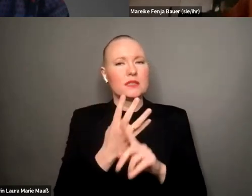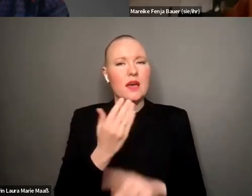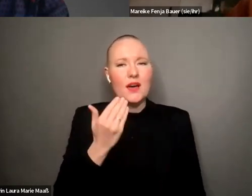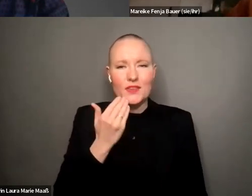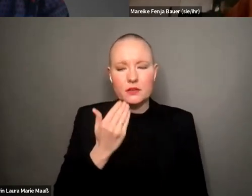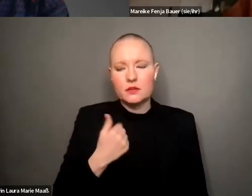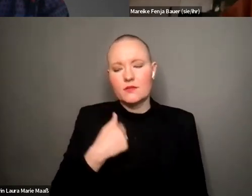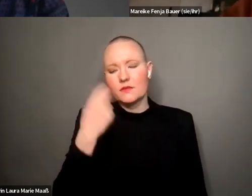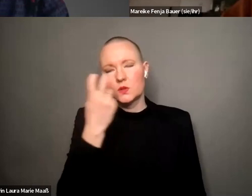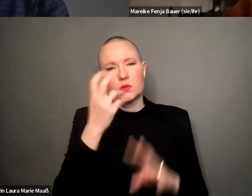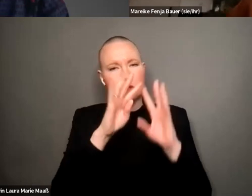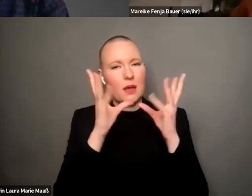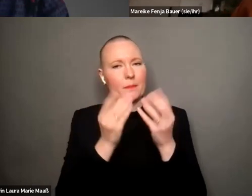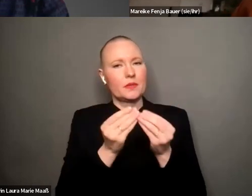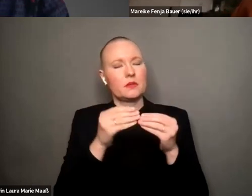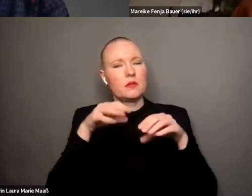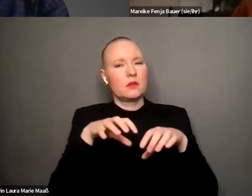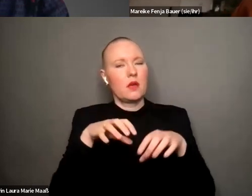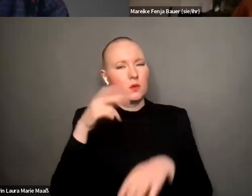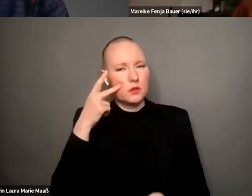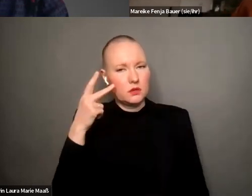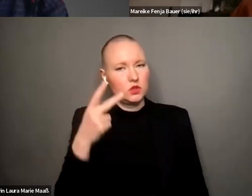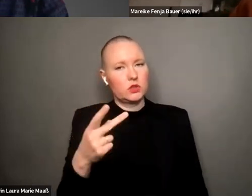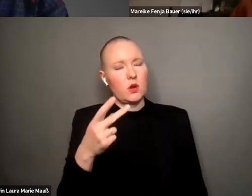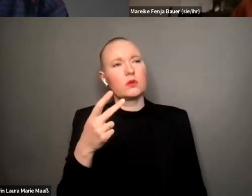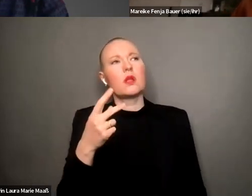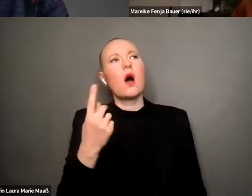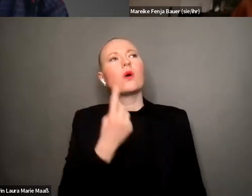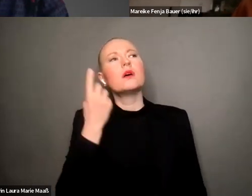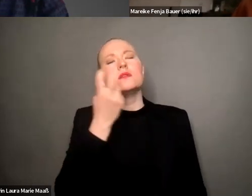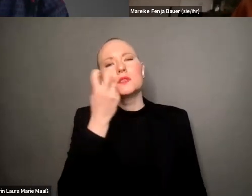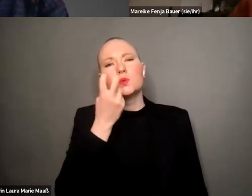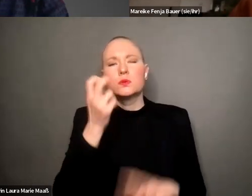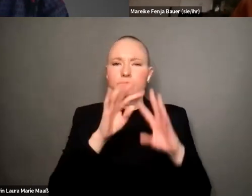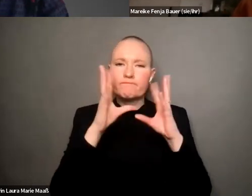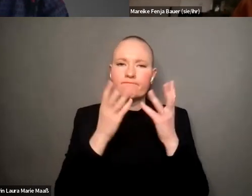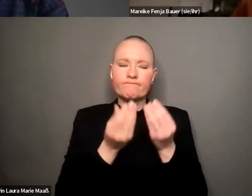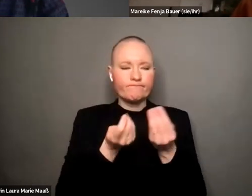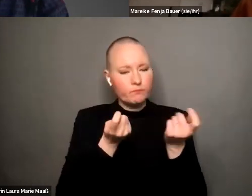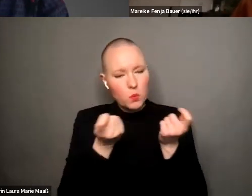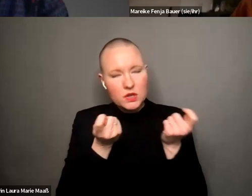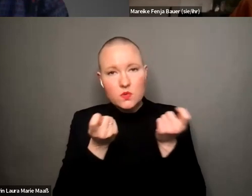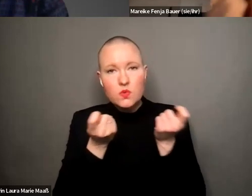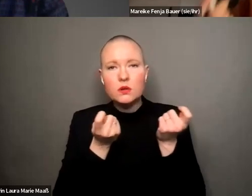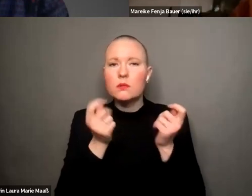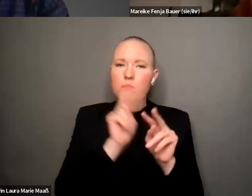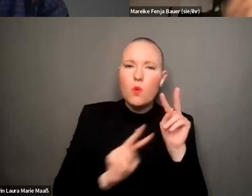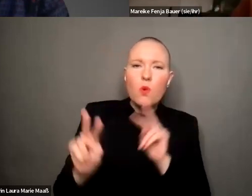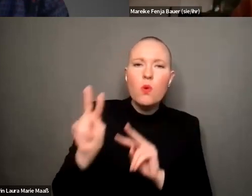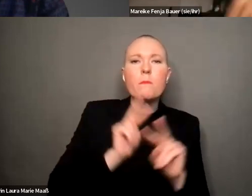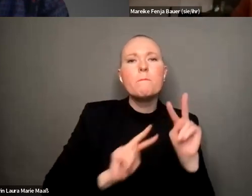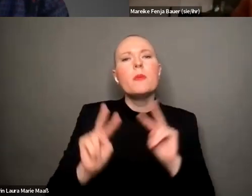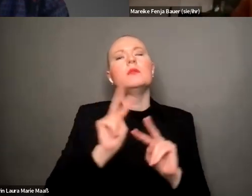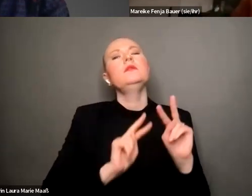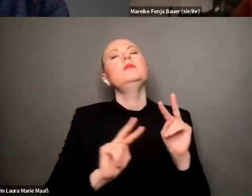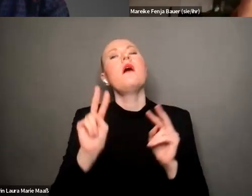ganzes anzuschauen möglichst viel mit den accounts zu die zum monitoren beobachtet die eine weile wenn der antifeminismus immer